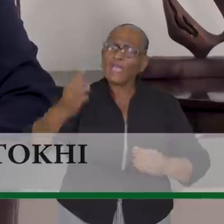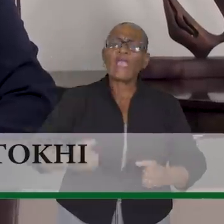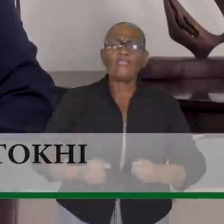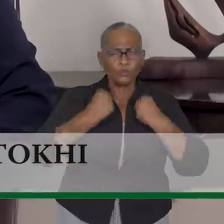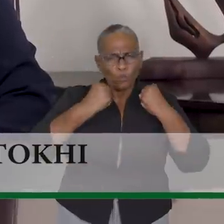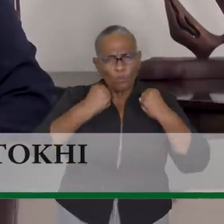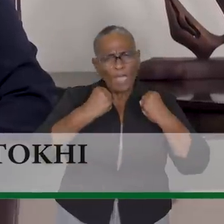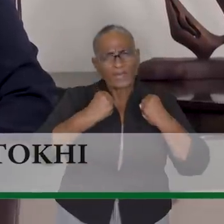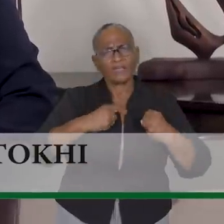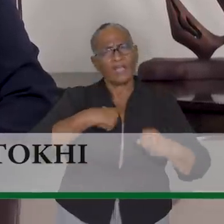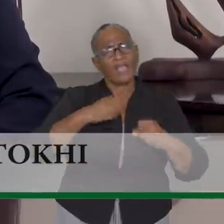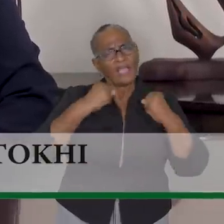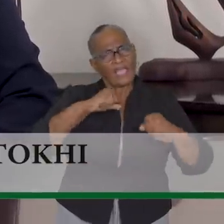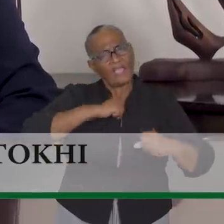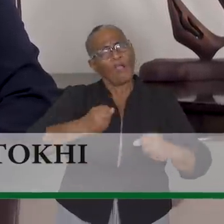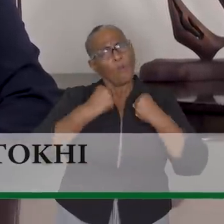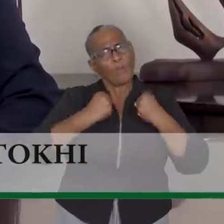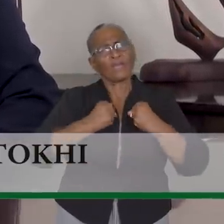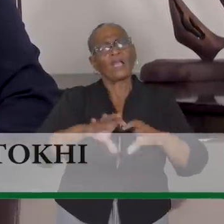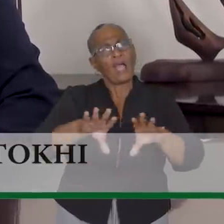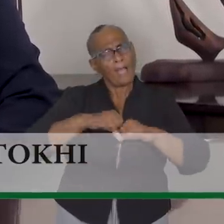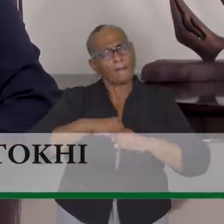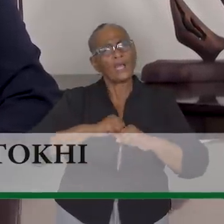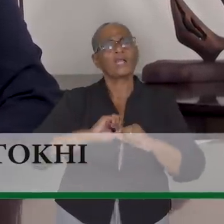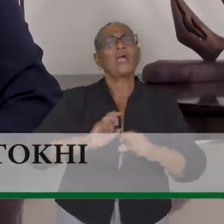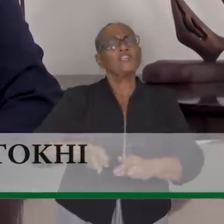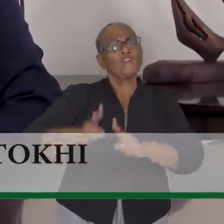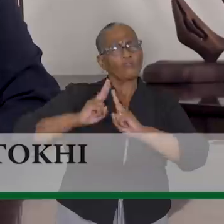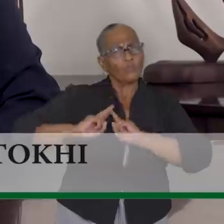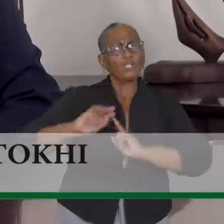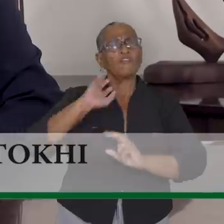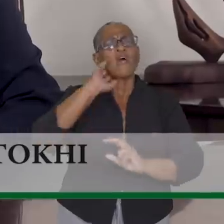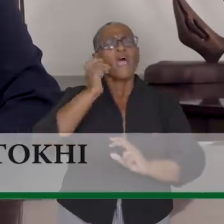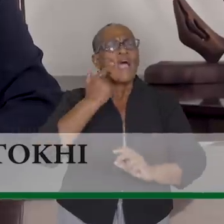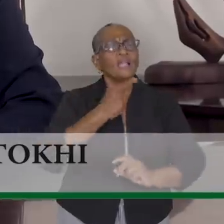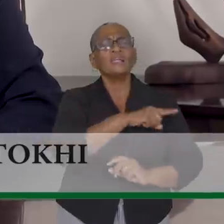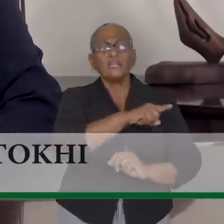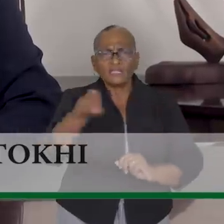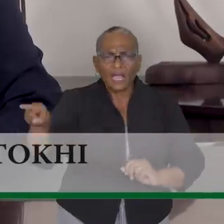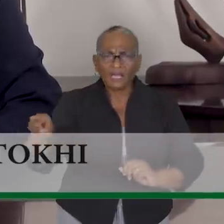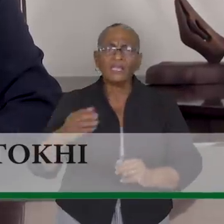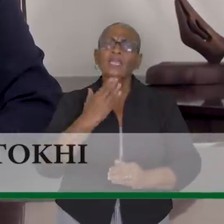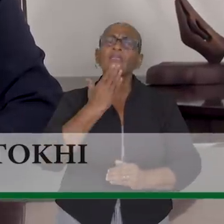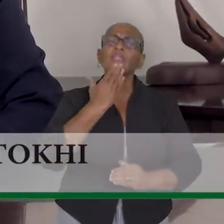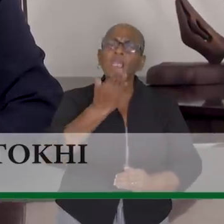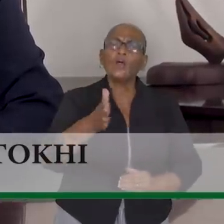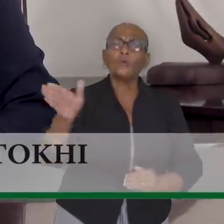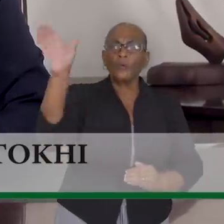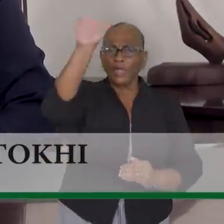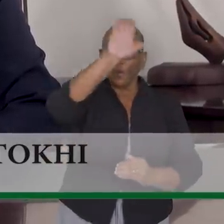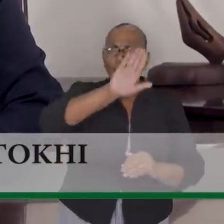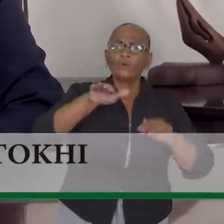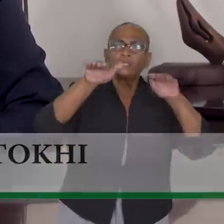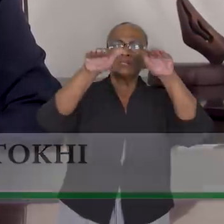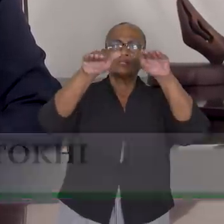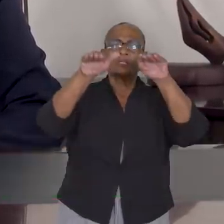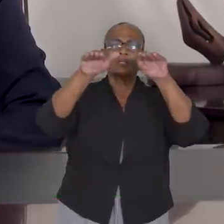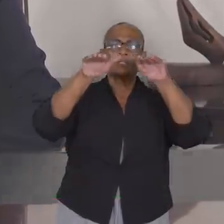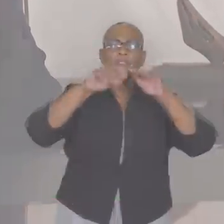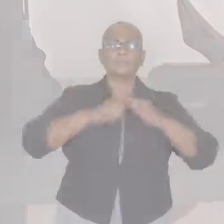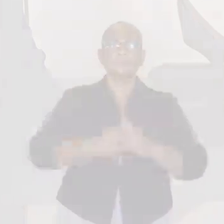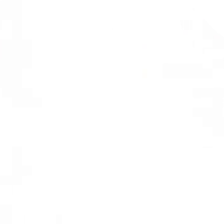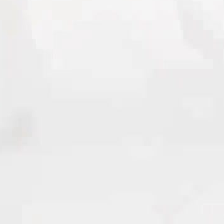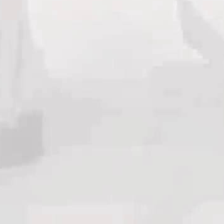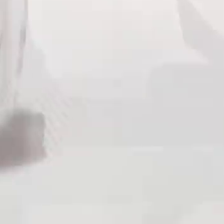voor uw geloof, voor de offers die u brengt, voor de verantwoordelijkheid die u aan de dag legt. Ik dank u, God zegen